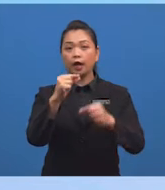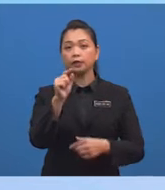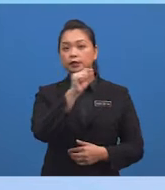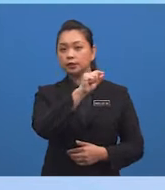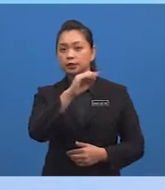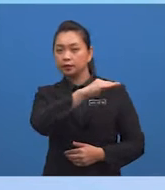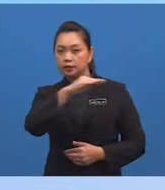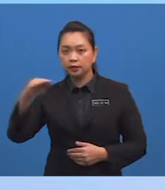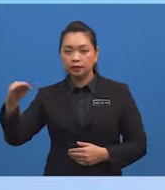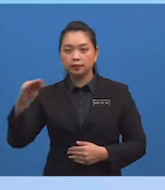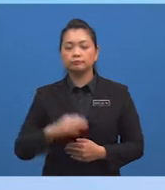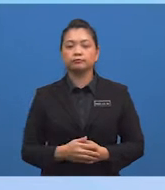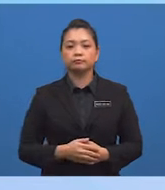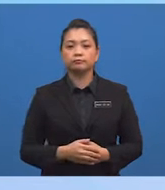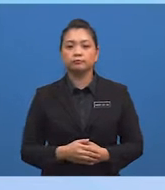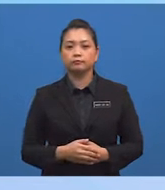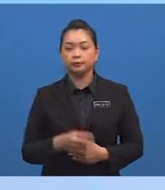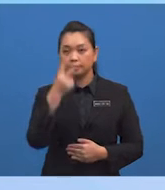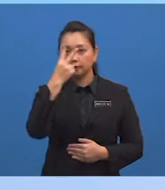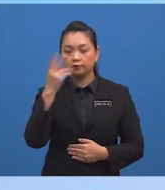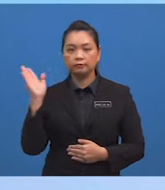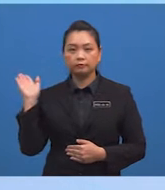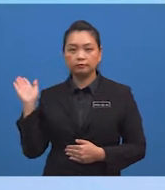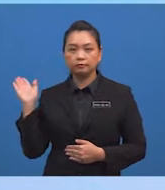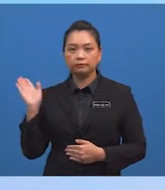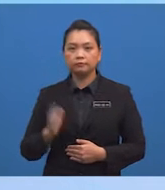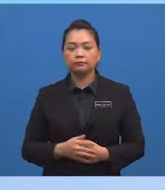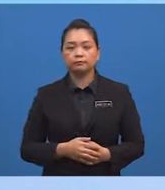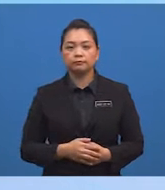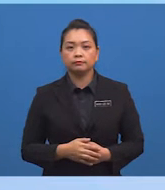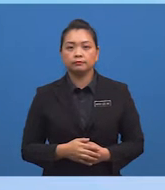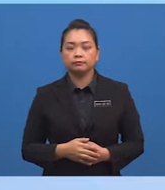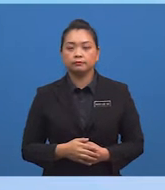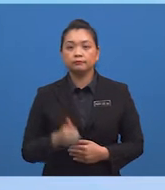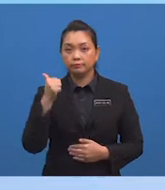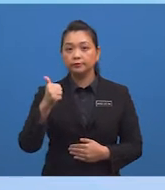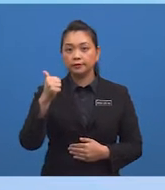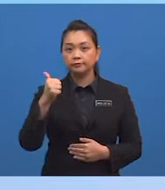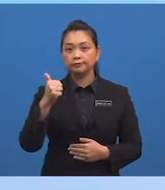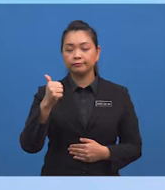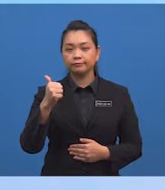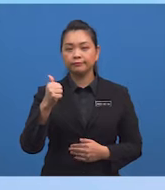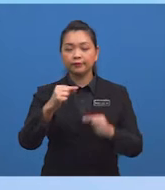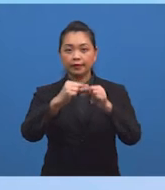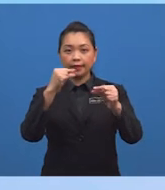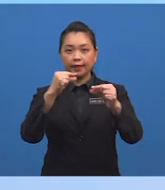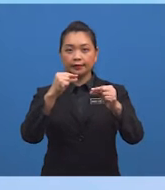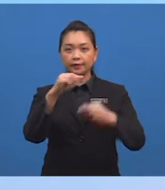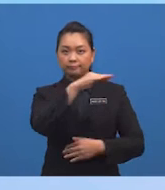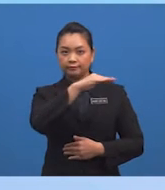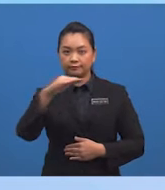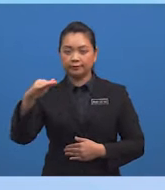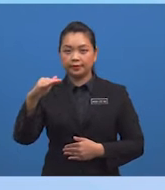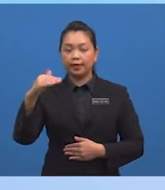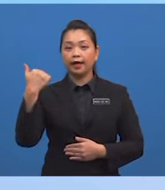rentas lintang Perhatikan rajah dengan teliti Bagus Garis rentas